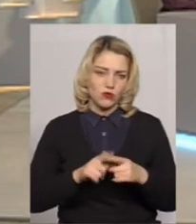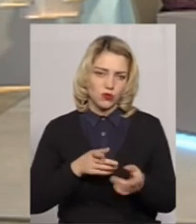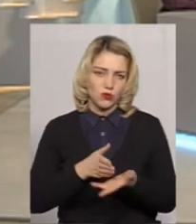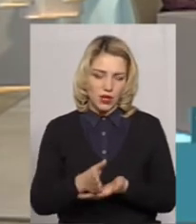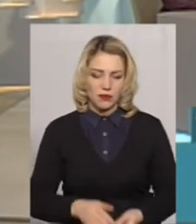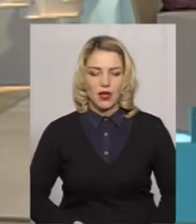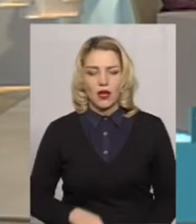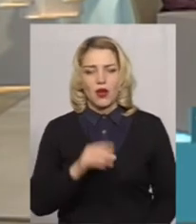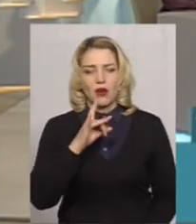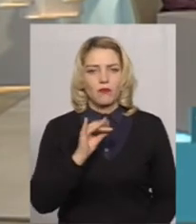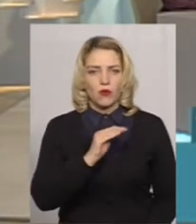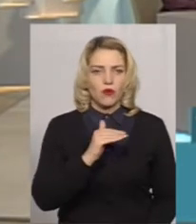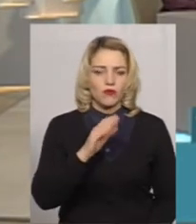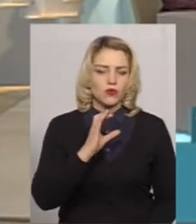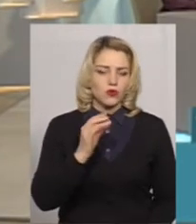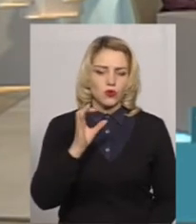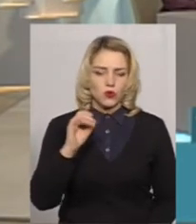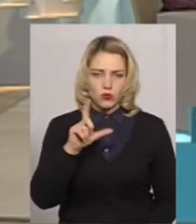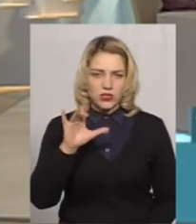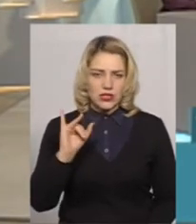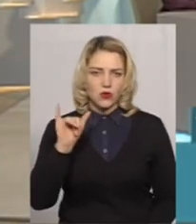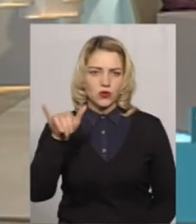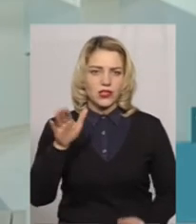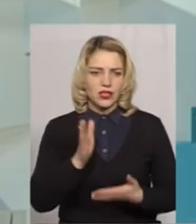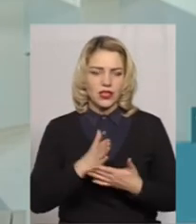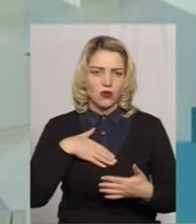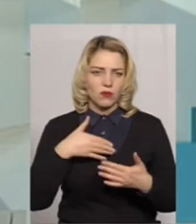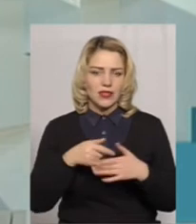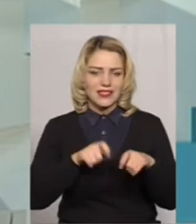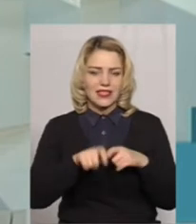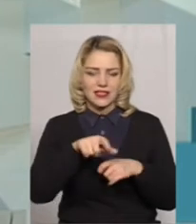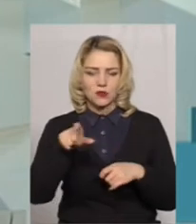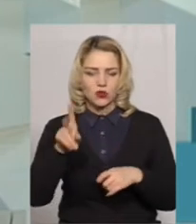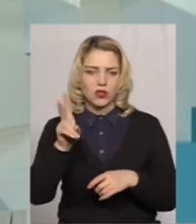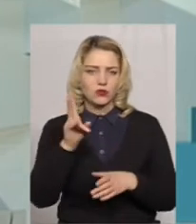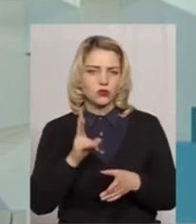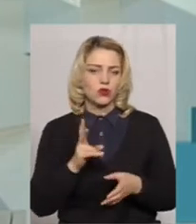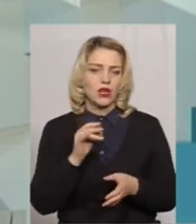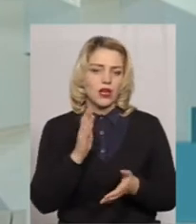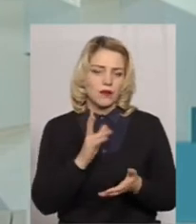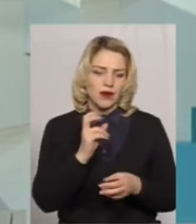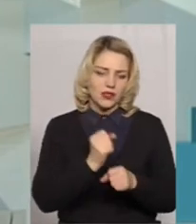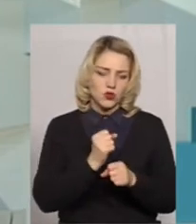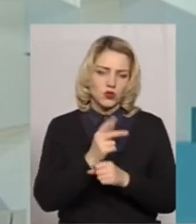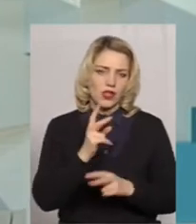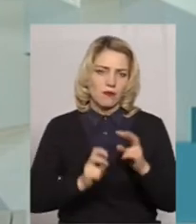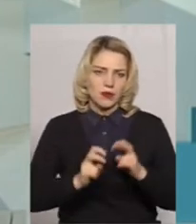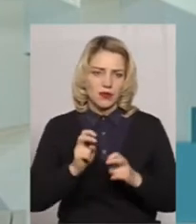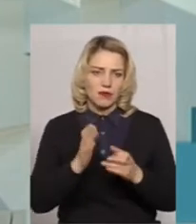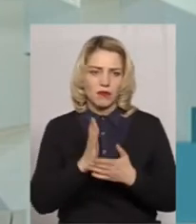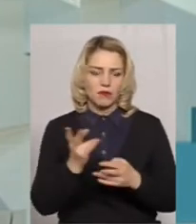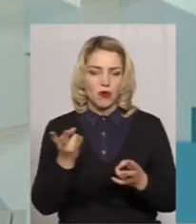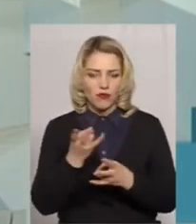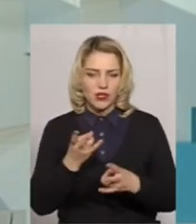профсоюзів, так, звичайно, у них є громадські інспектора, які, працюючи на підприємстві, мають, якби, так,